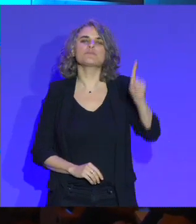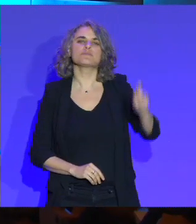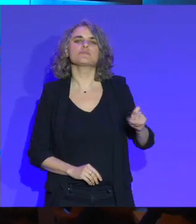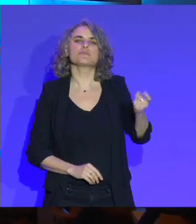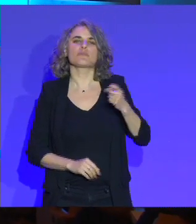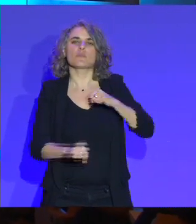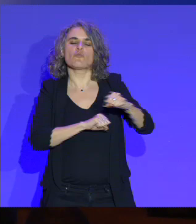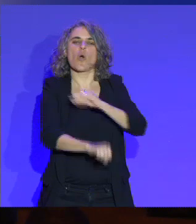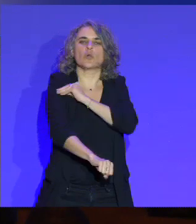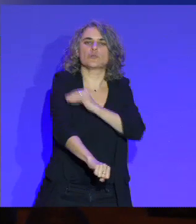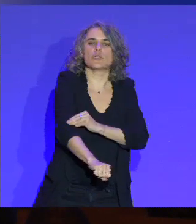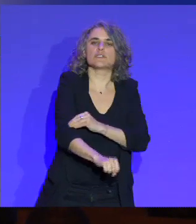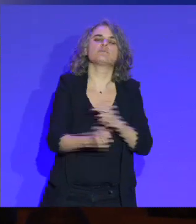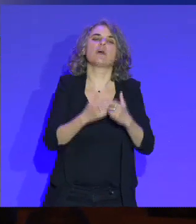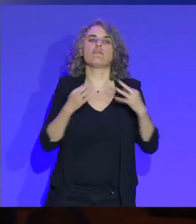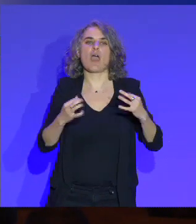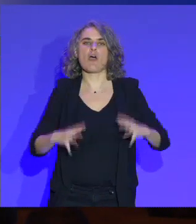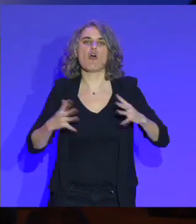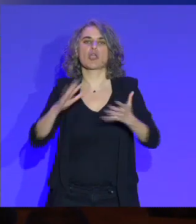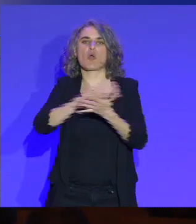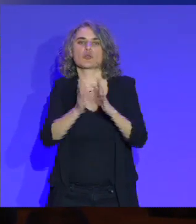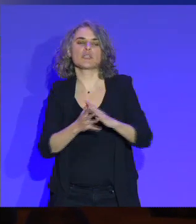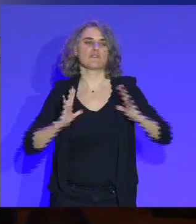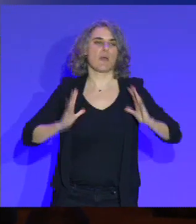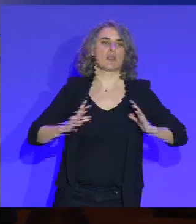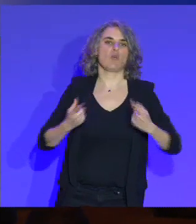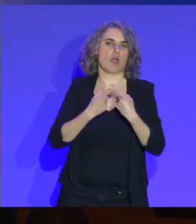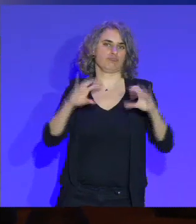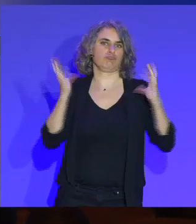qui va nous parler de l'engagement associatif et du bénévolat.